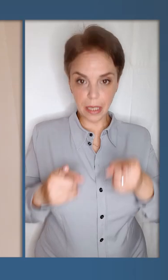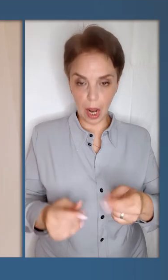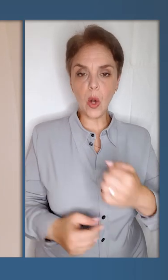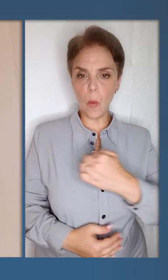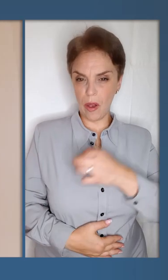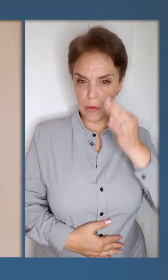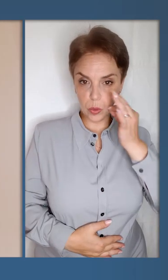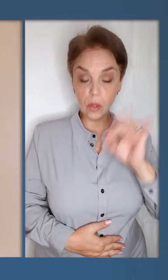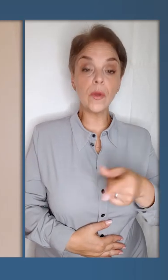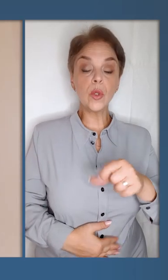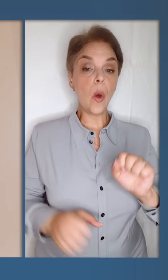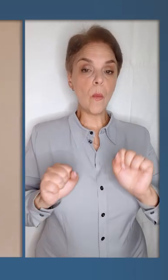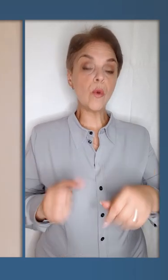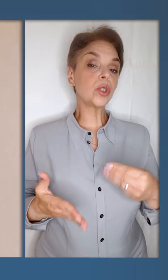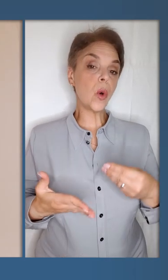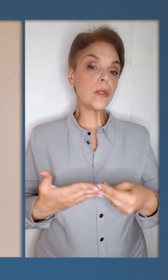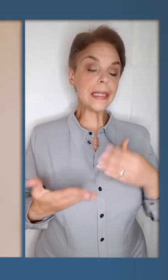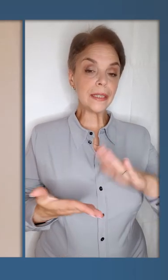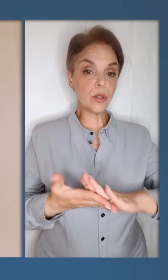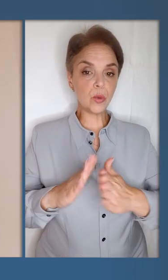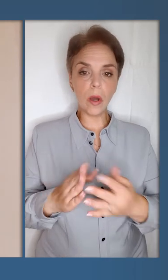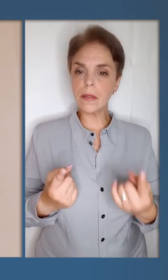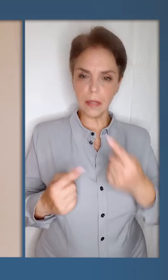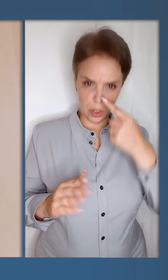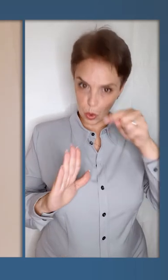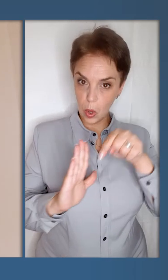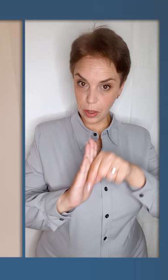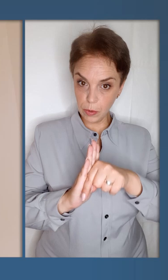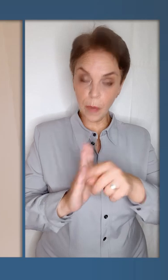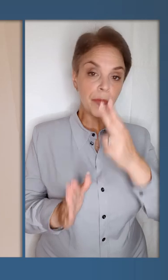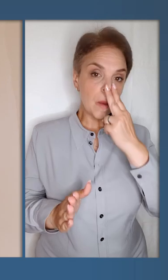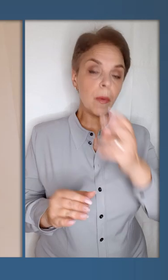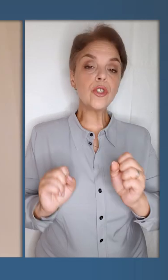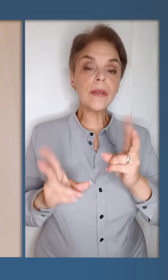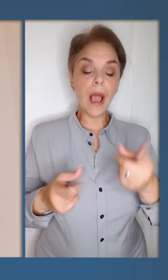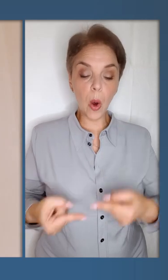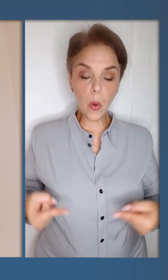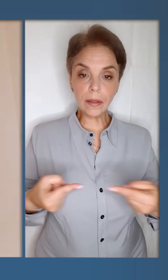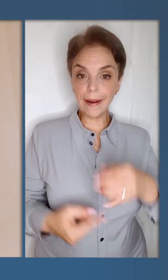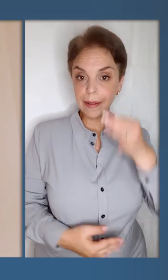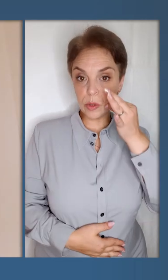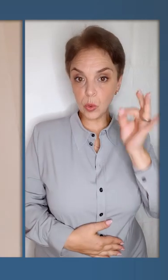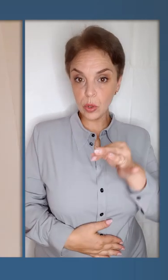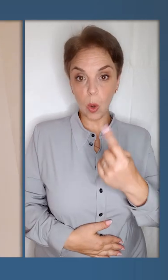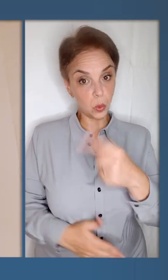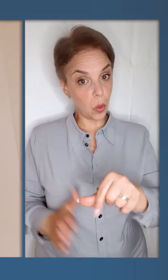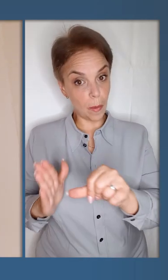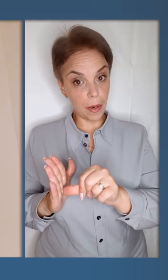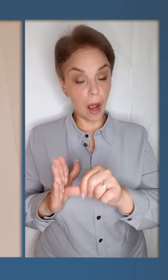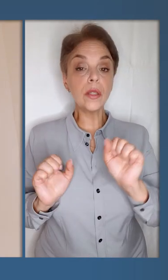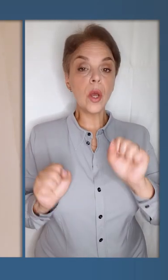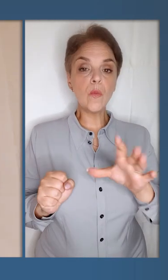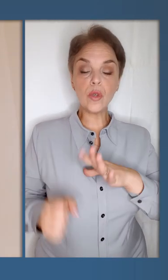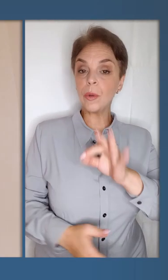реальний бойовий досвід, то можна оцінити ситуацію значно глибше, побачити, як конкретний досвід одної